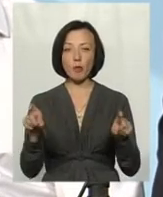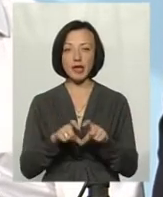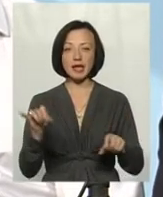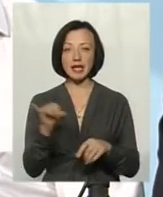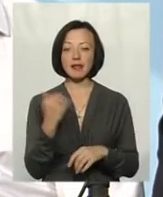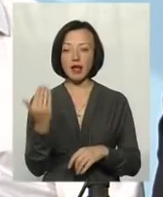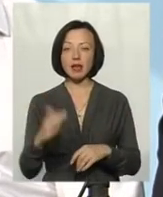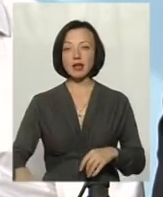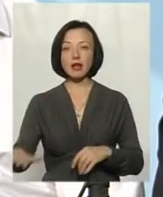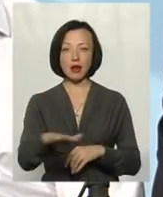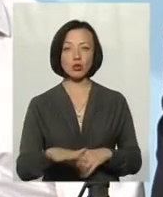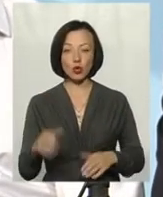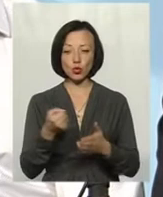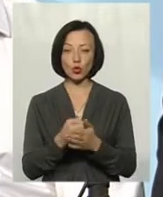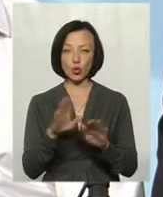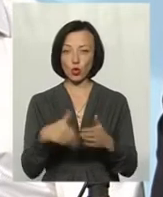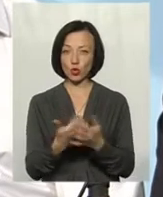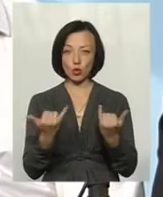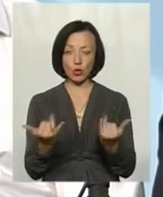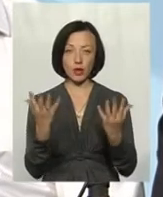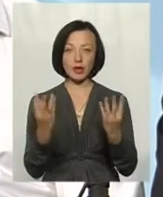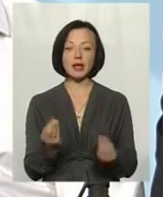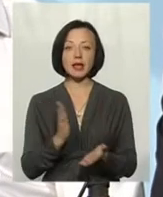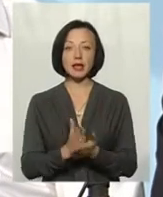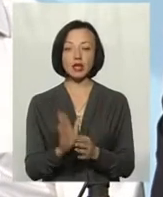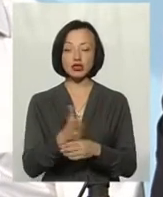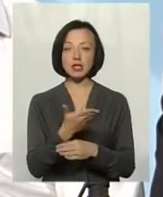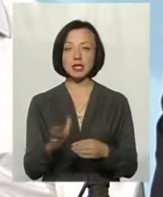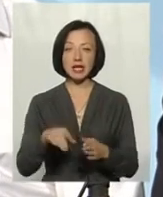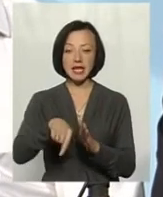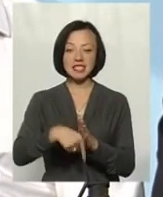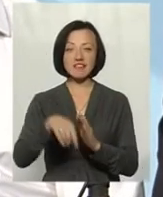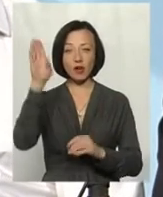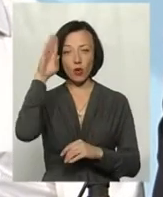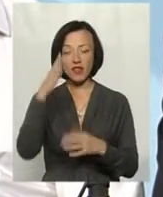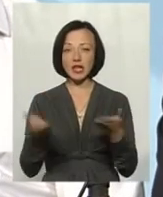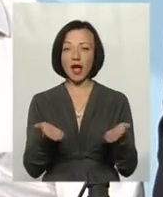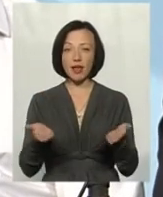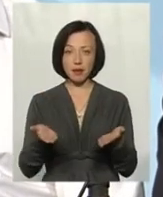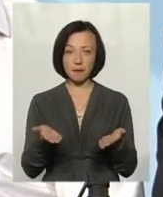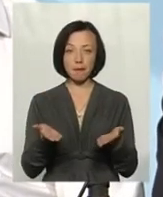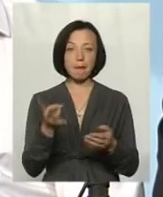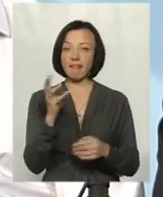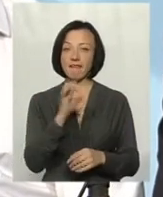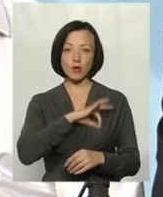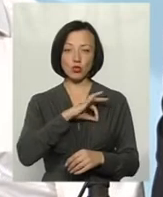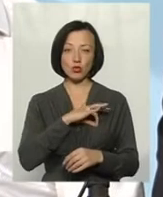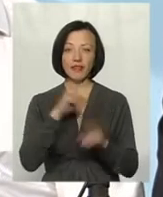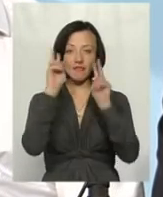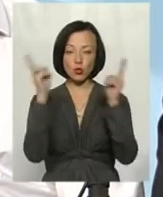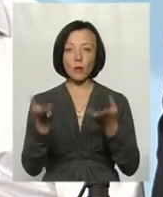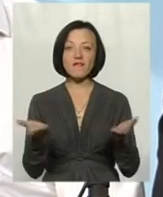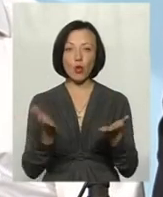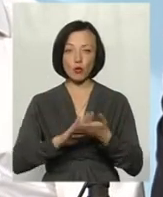І на їхній території до сьогодні є певна частина свердловин, які, скажімо так, не використовуються, і невідомо, в